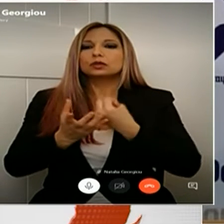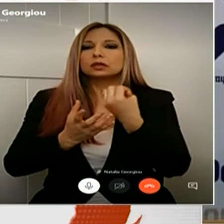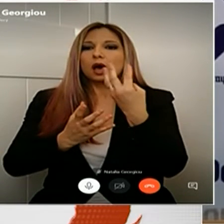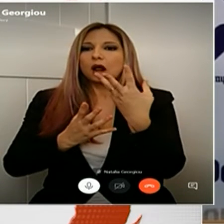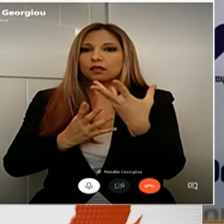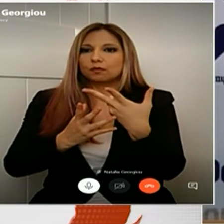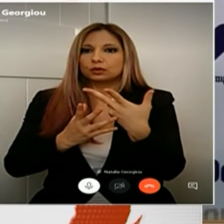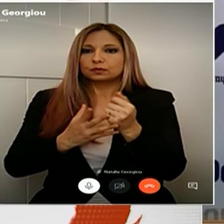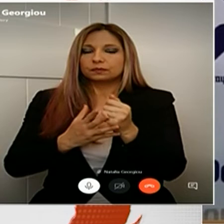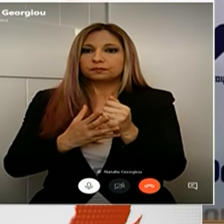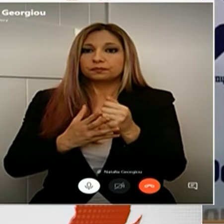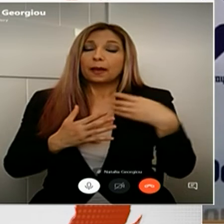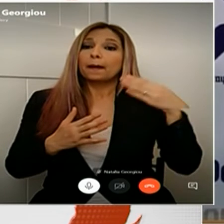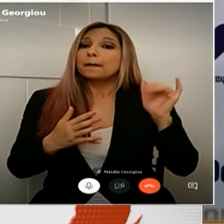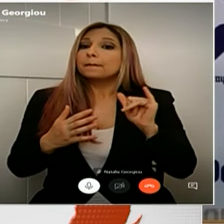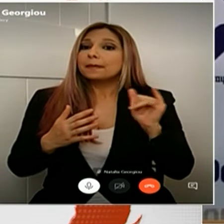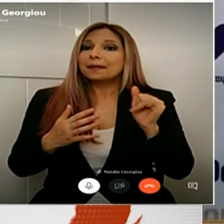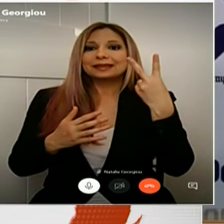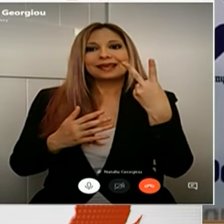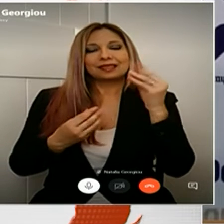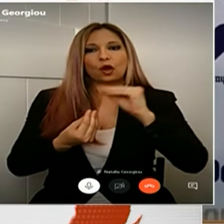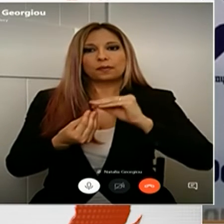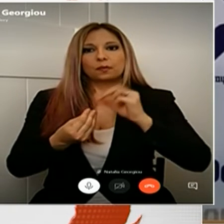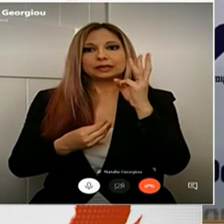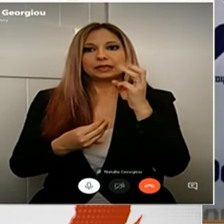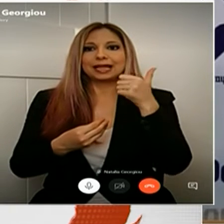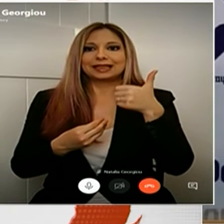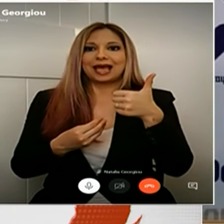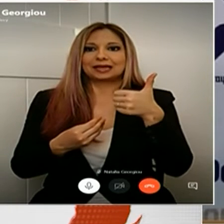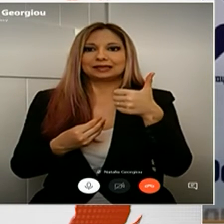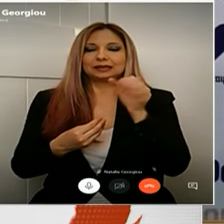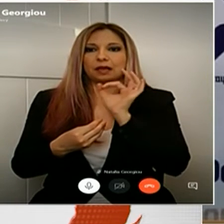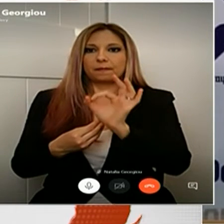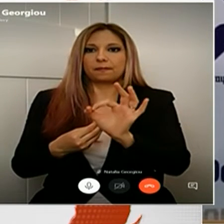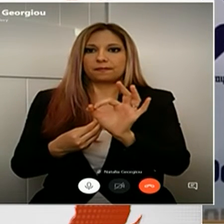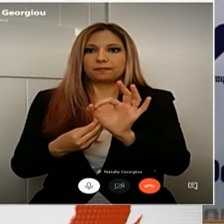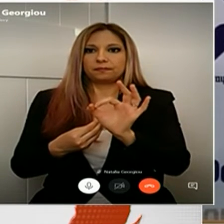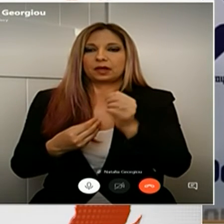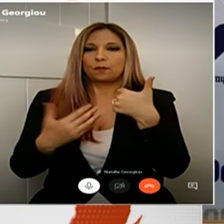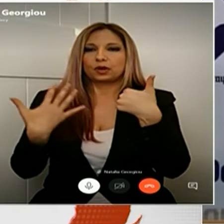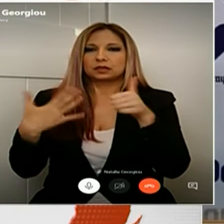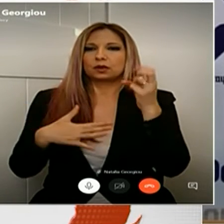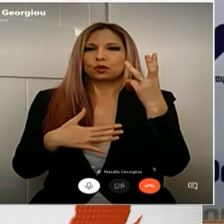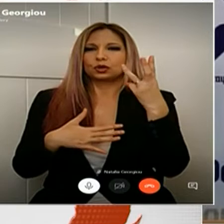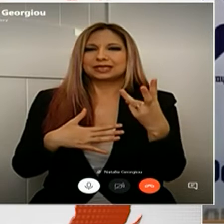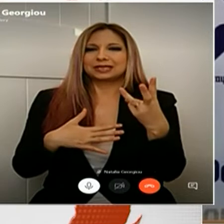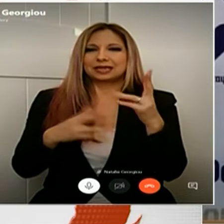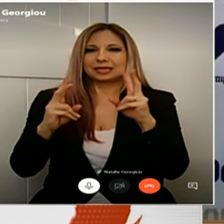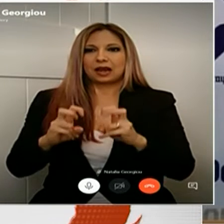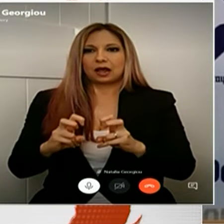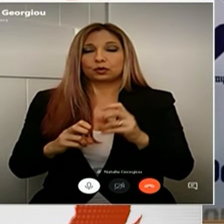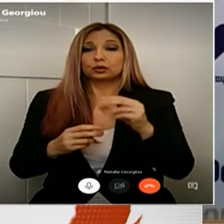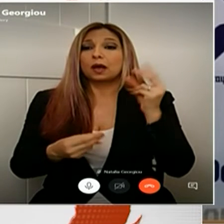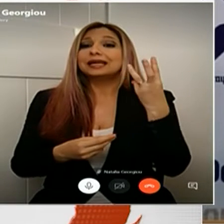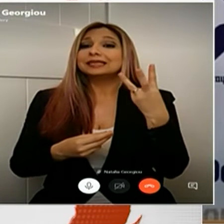Την 5η 2 Απριλίου είχαμε 36 κρούσματα από 603 αναλύσεις. Την Παρασκευή 3 Απριλίου είχαμε